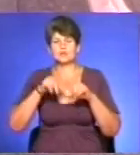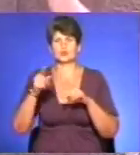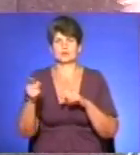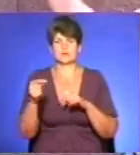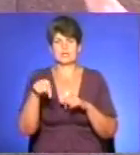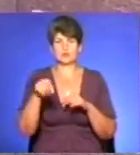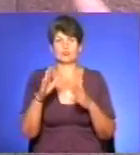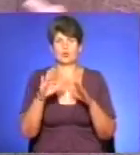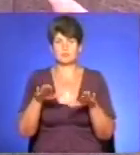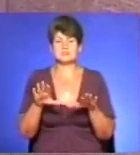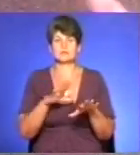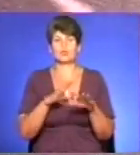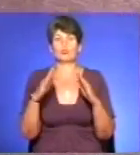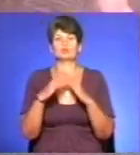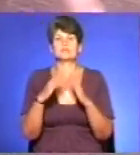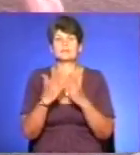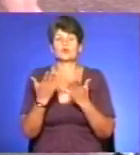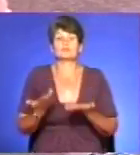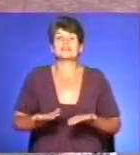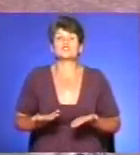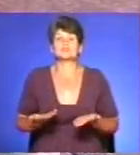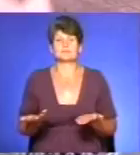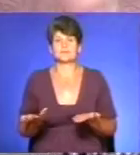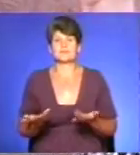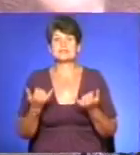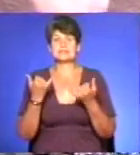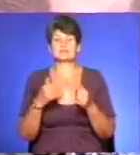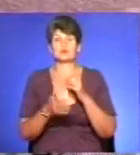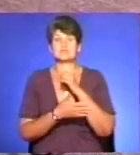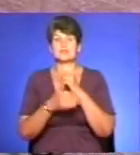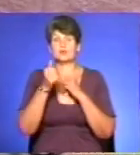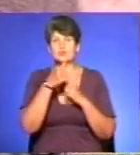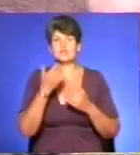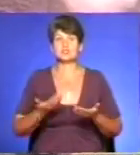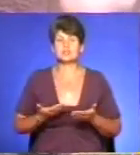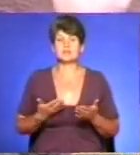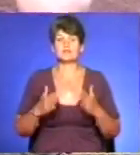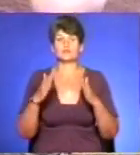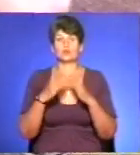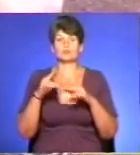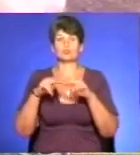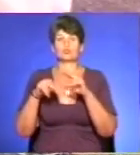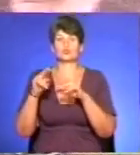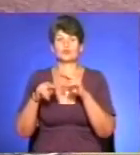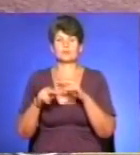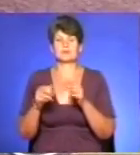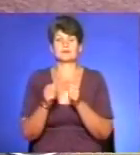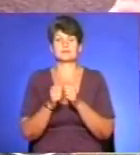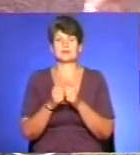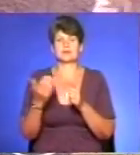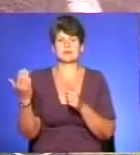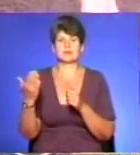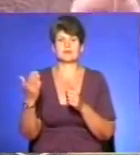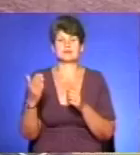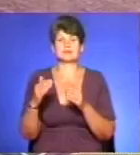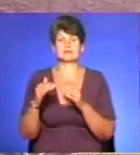цьому місці дійсності був і будинок, в якому вона проживала. Зараз вона останні роки проживала у домі вже збудованому на її обісті родинному, які